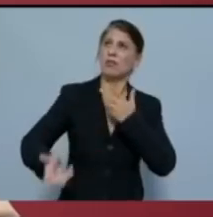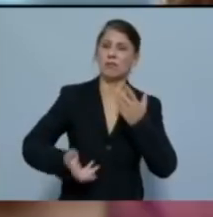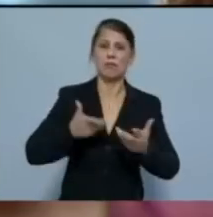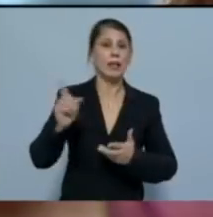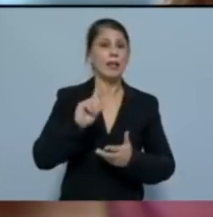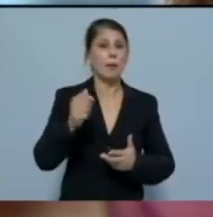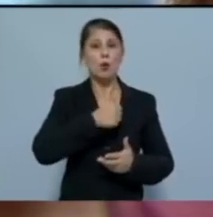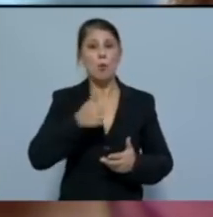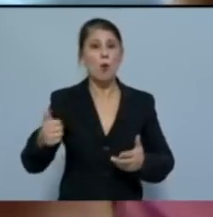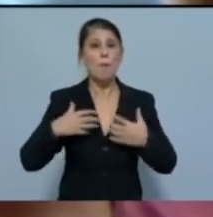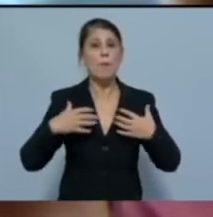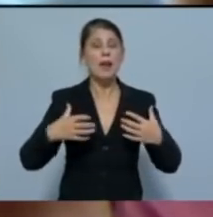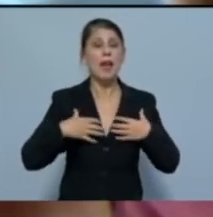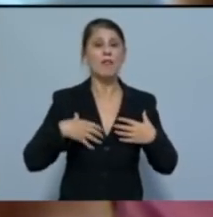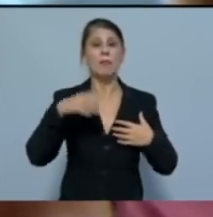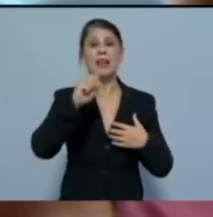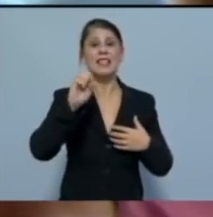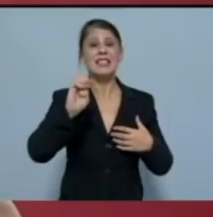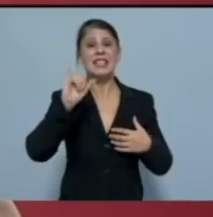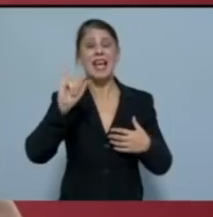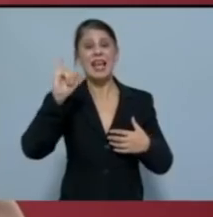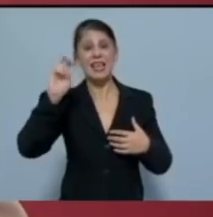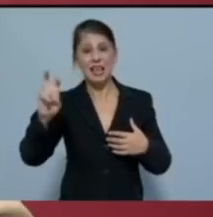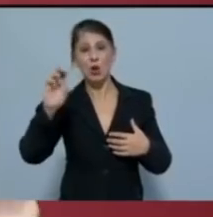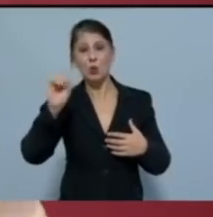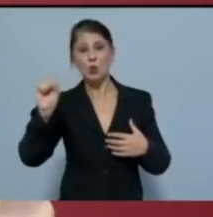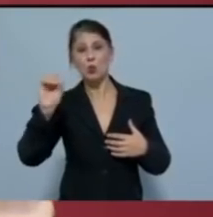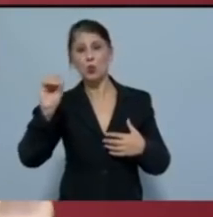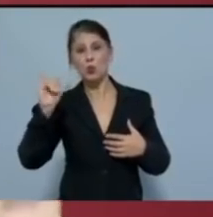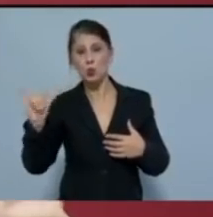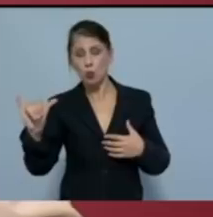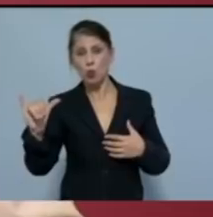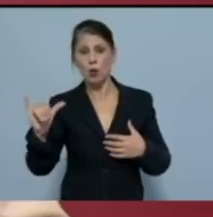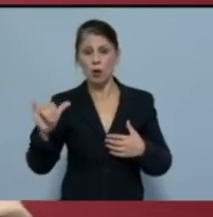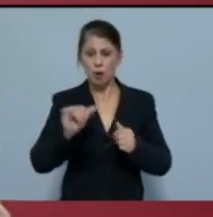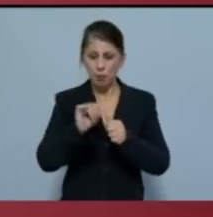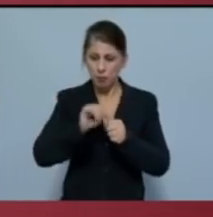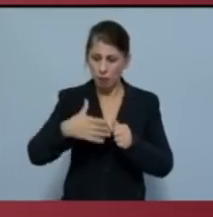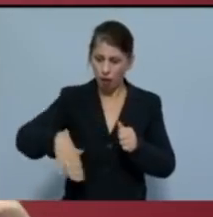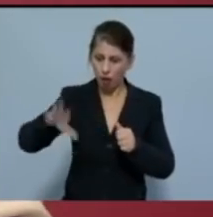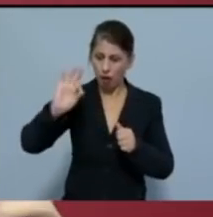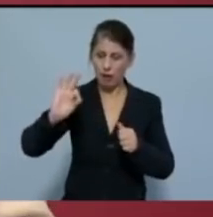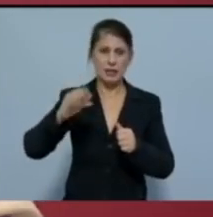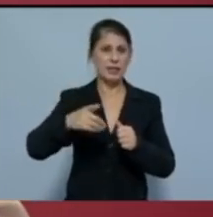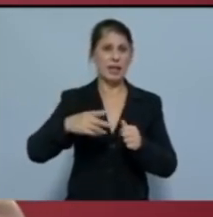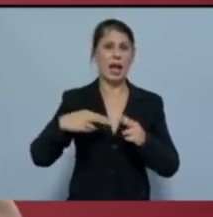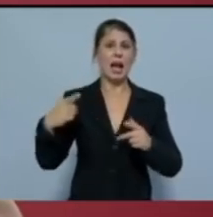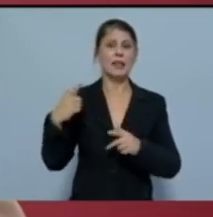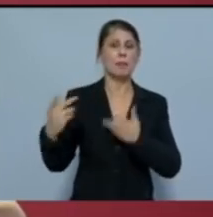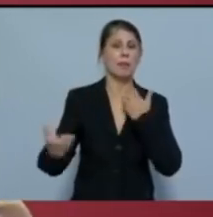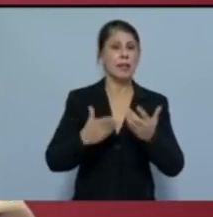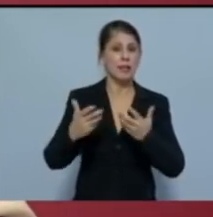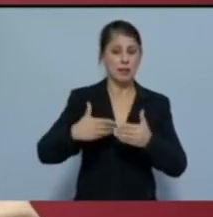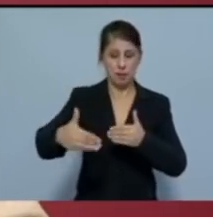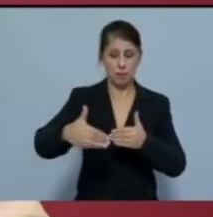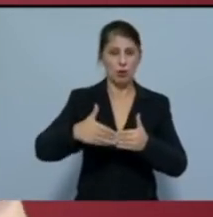μοναδικός πνεύμονας του ΣΕΙΖΣΟΥ, χωρίς μήνες τώρα μετά την έναρξη της αντιπυρικής περίοδου, χωρίς τις